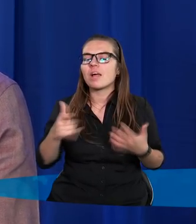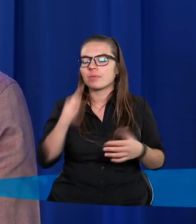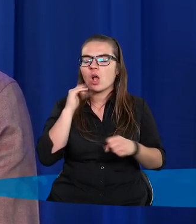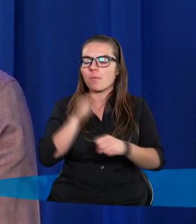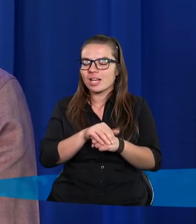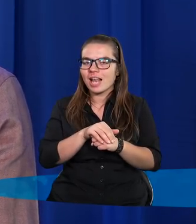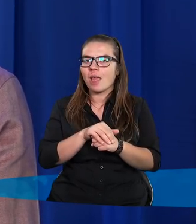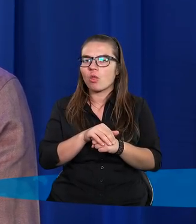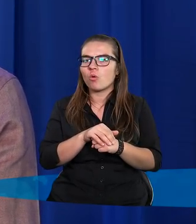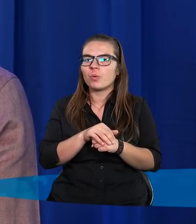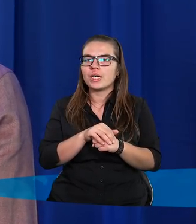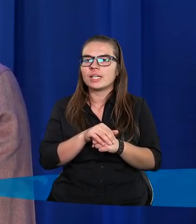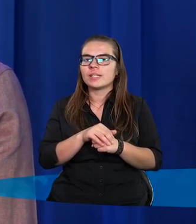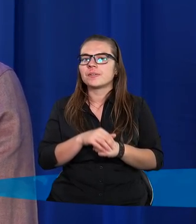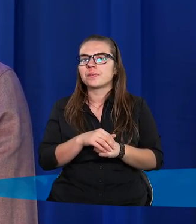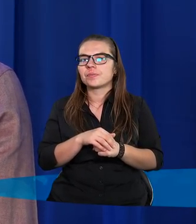obiecaną,